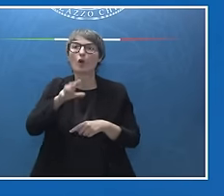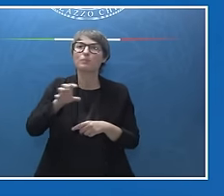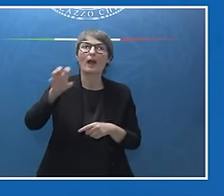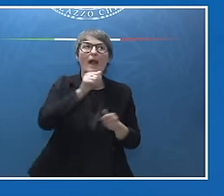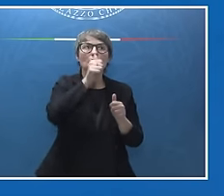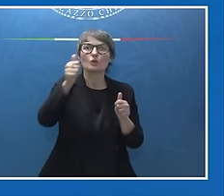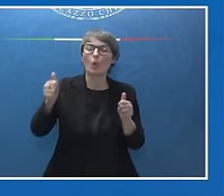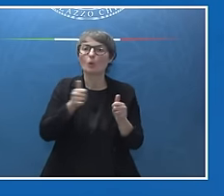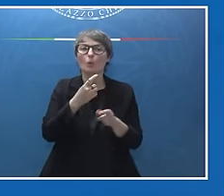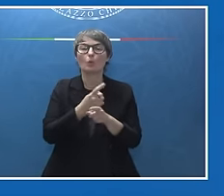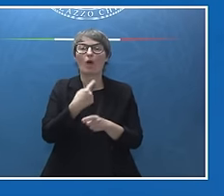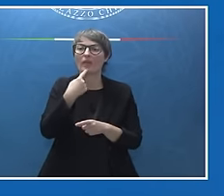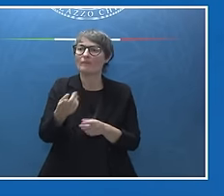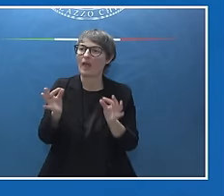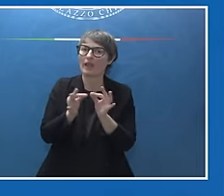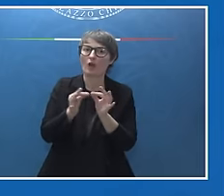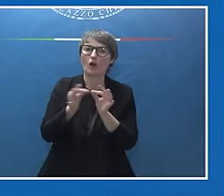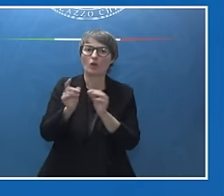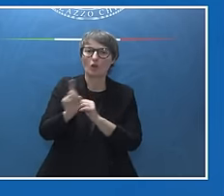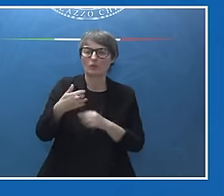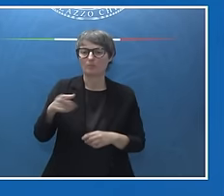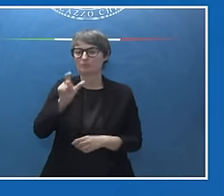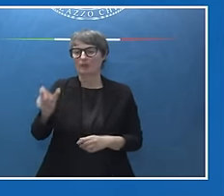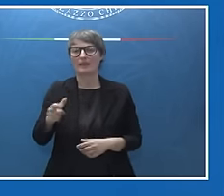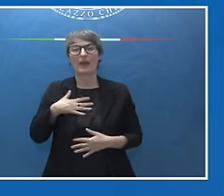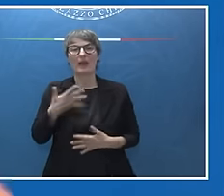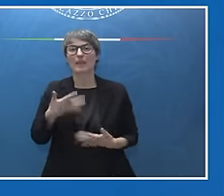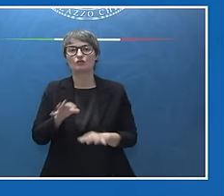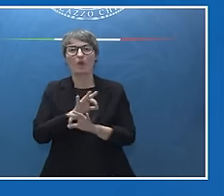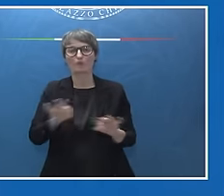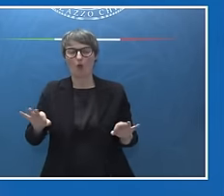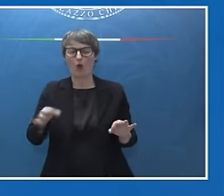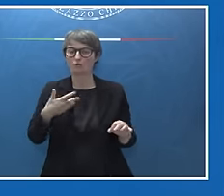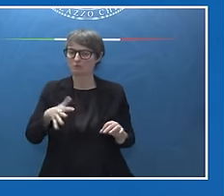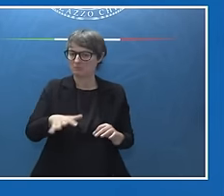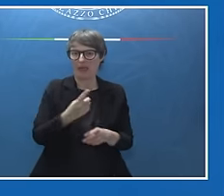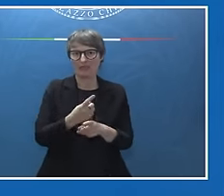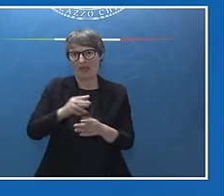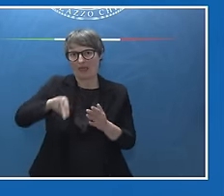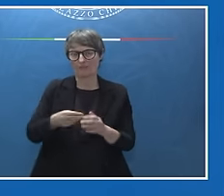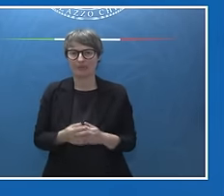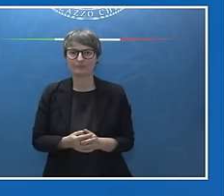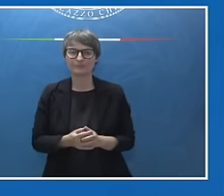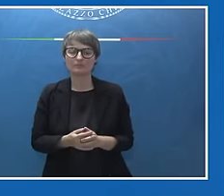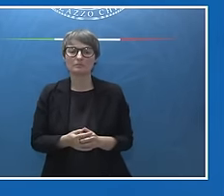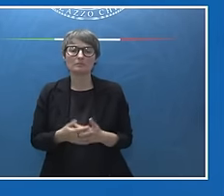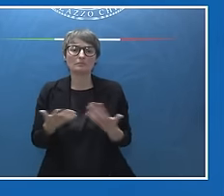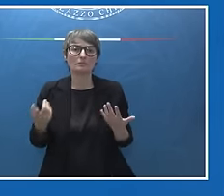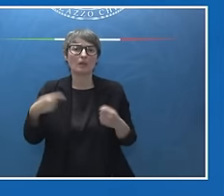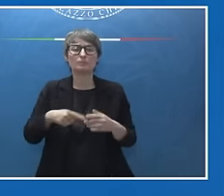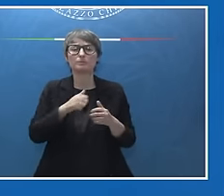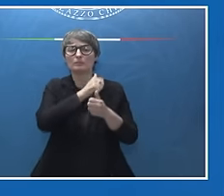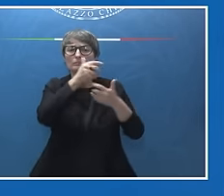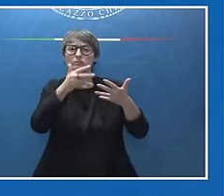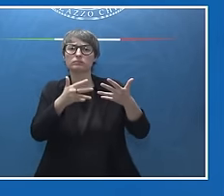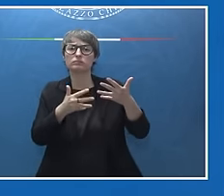ovviamente c'è e mi auguro che sia fatto al più presto. Questi sono i contenuti principali di un vertice e di un documento